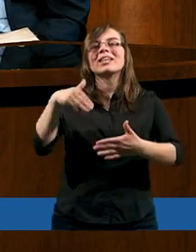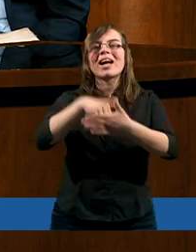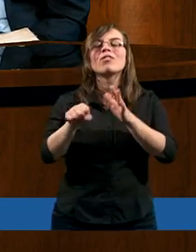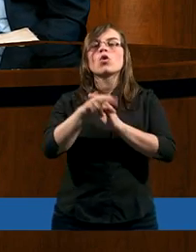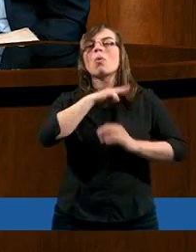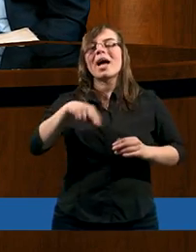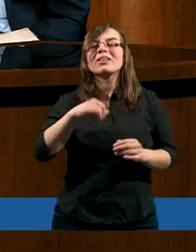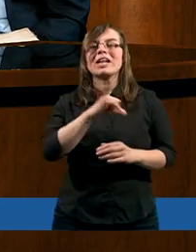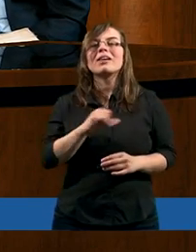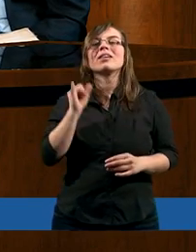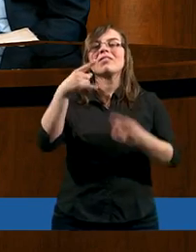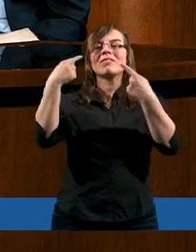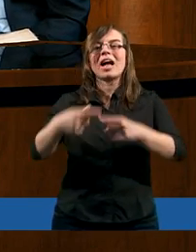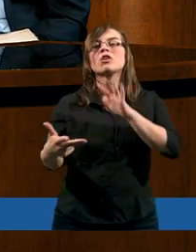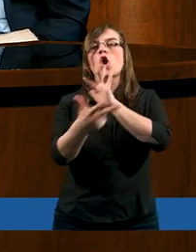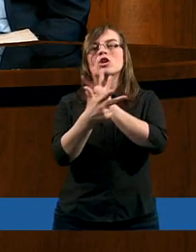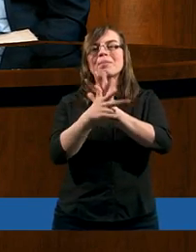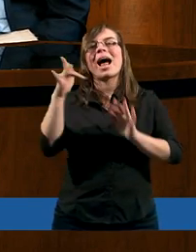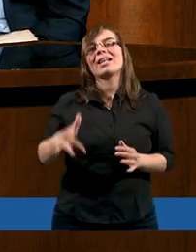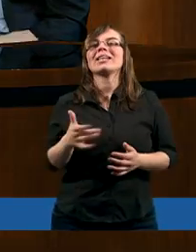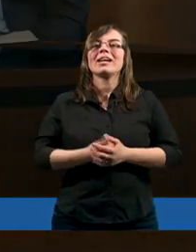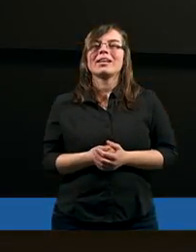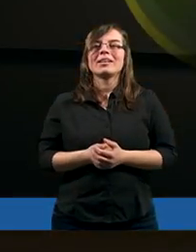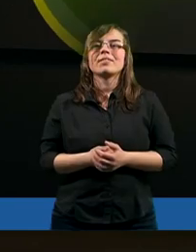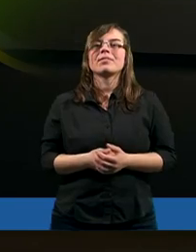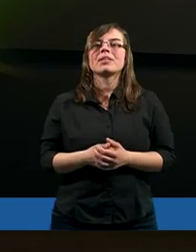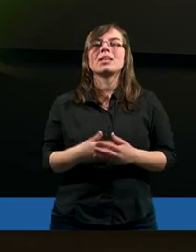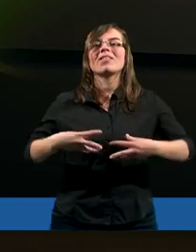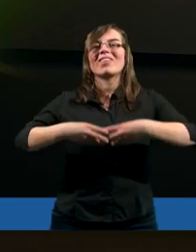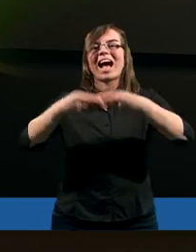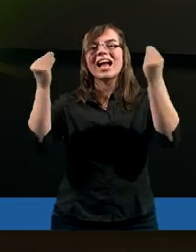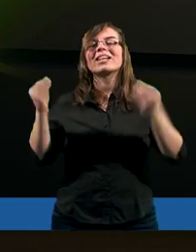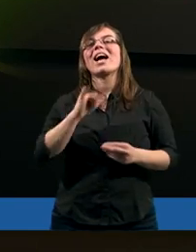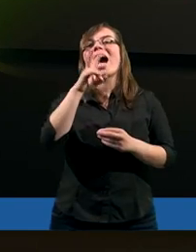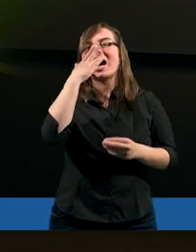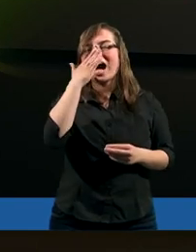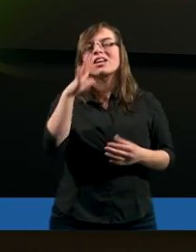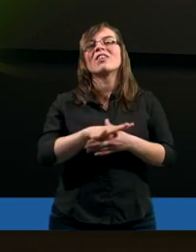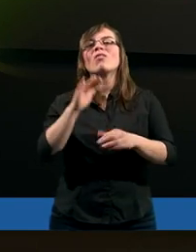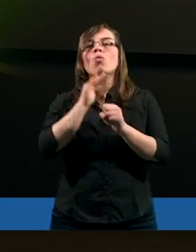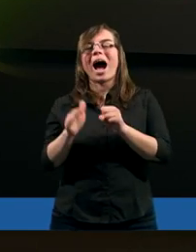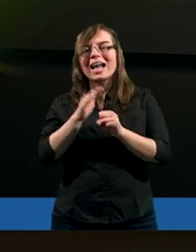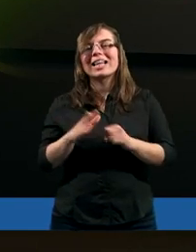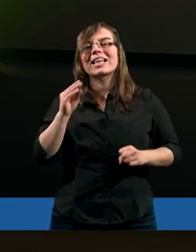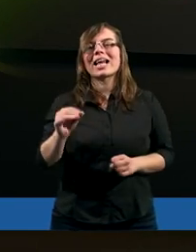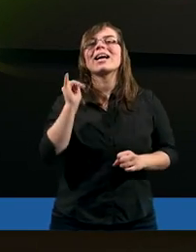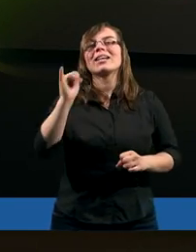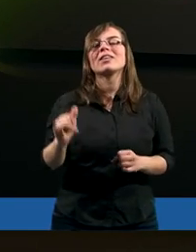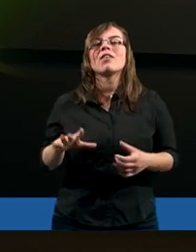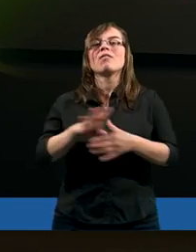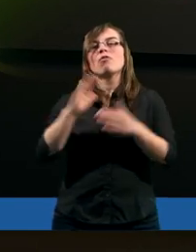zachowane do naszych czasów. Wiersz osiemnasty. Wzrastajcie raczej w łasce